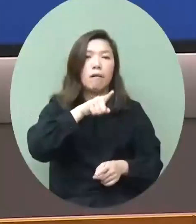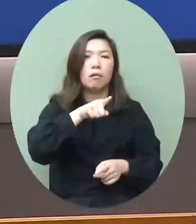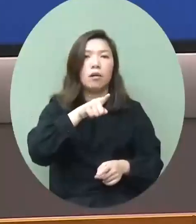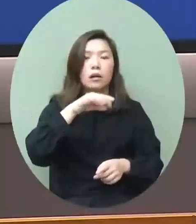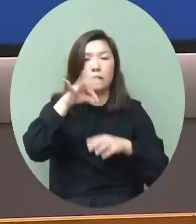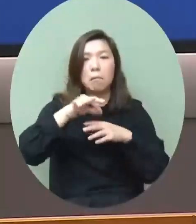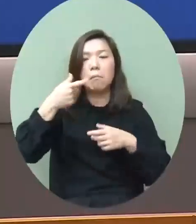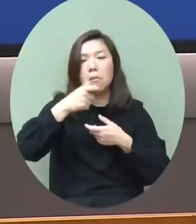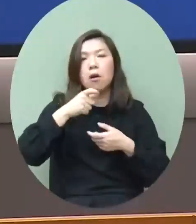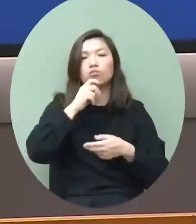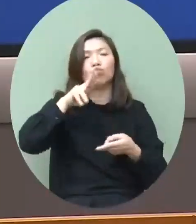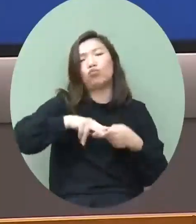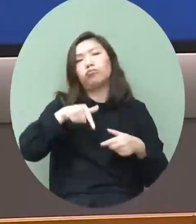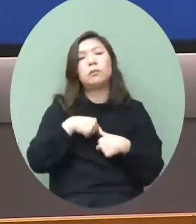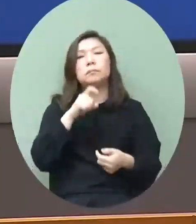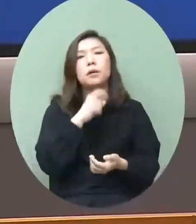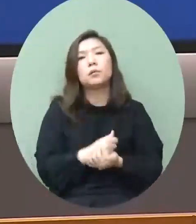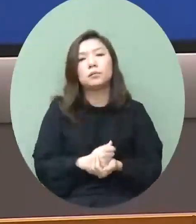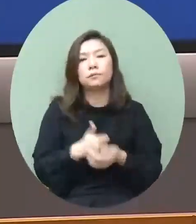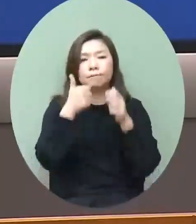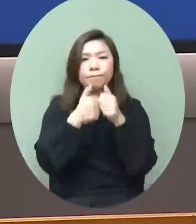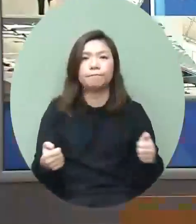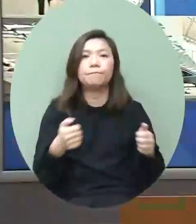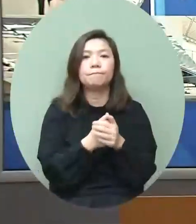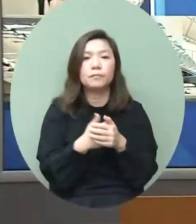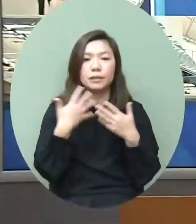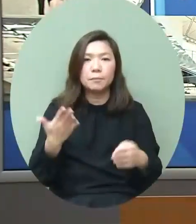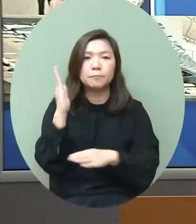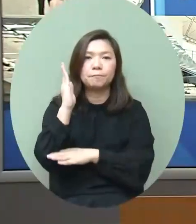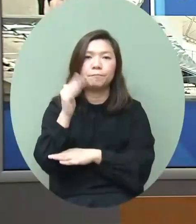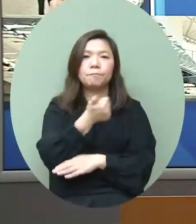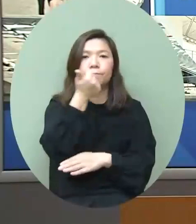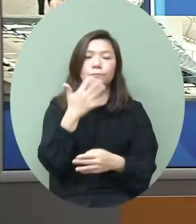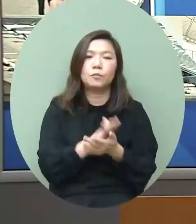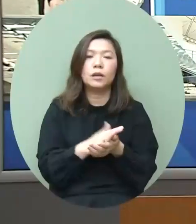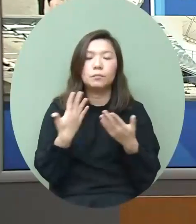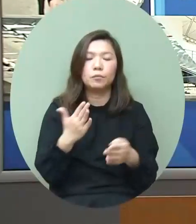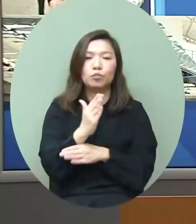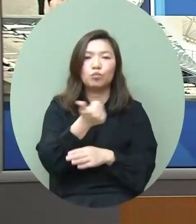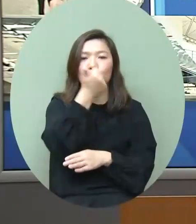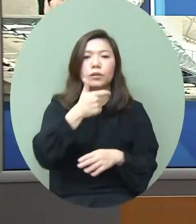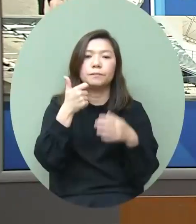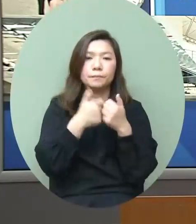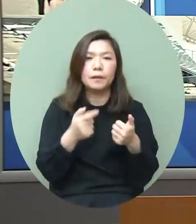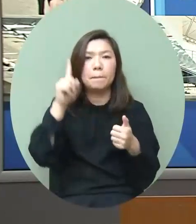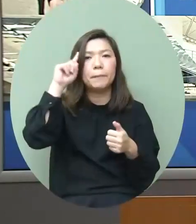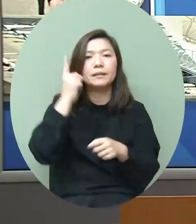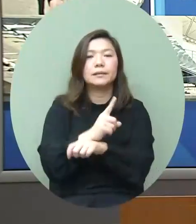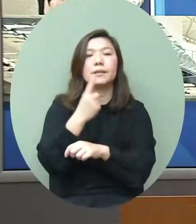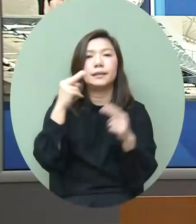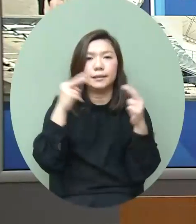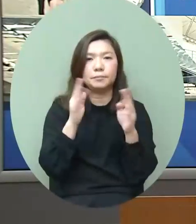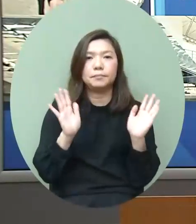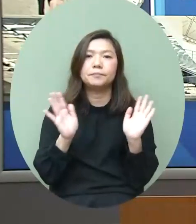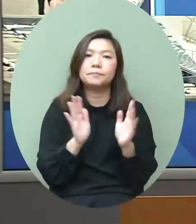都是充滿信心多謝大家好了今天都到12點鐘了今天的記者會到此為止我們來聽到12點鐘再見